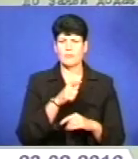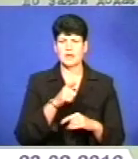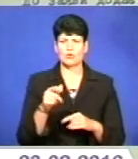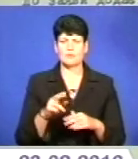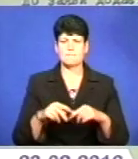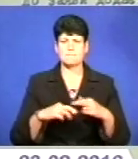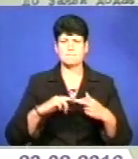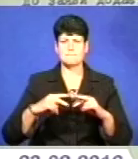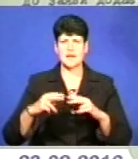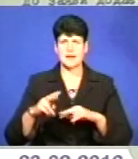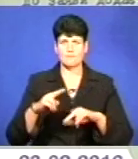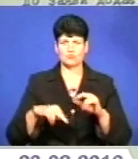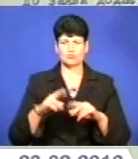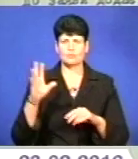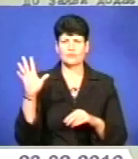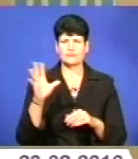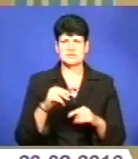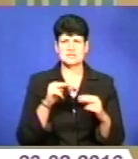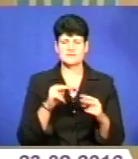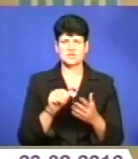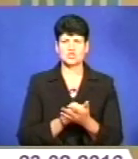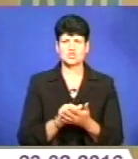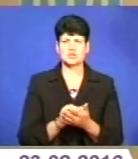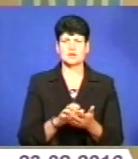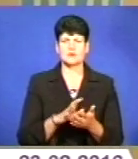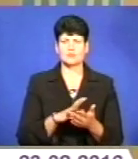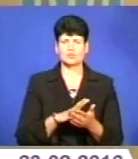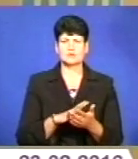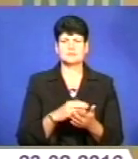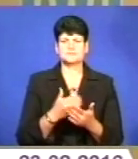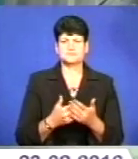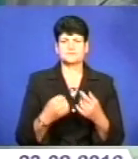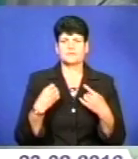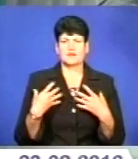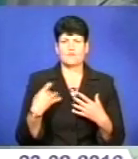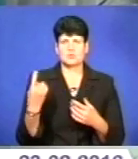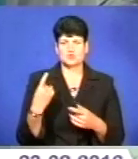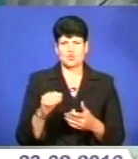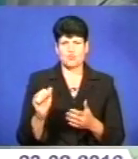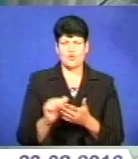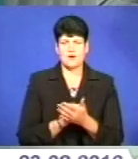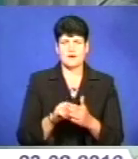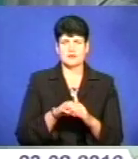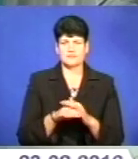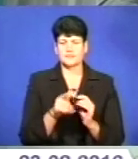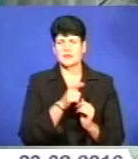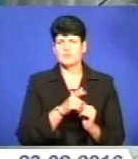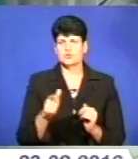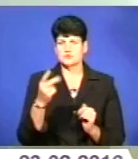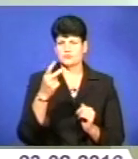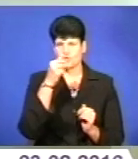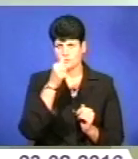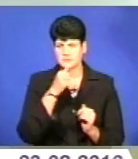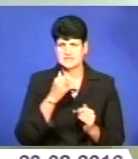Всі документальні свідчення, які збереглися з того часу, експонували з нагоди свята в обласному архіві. На протягом двох місяців по маленькій